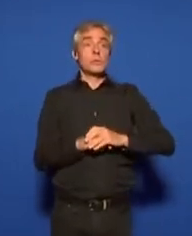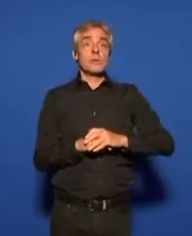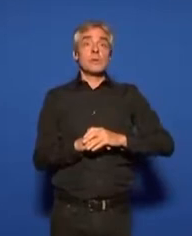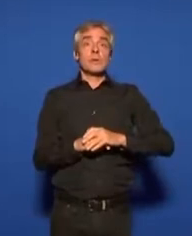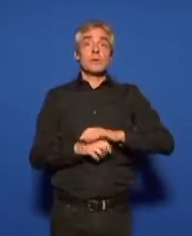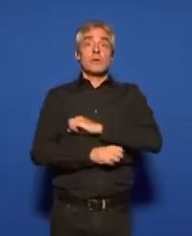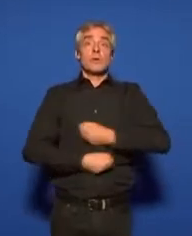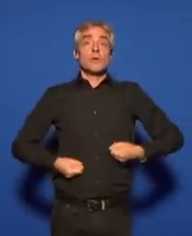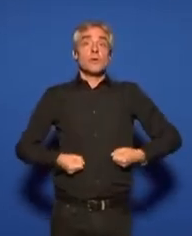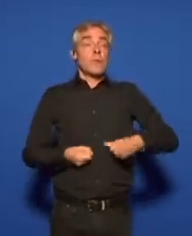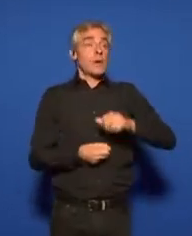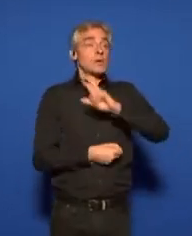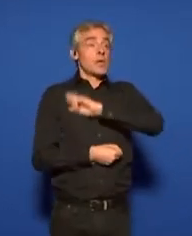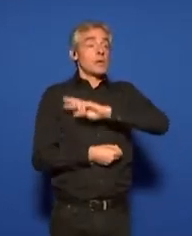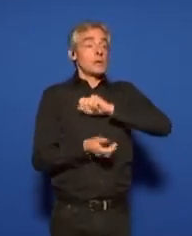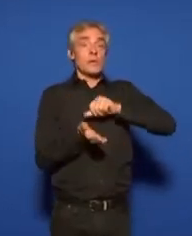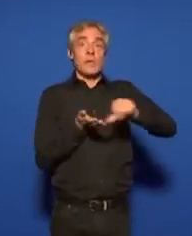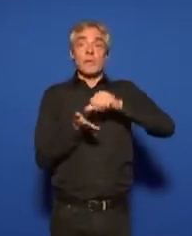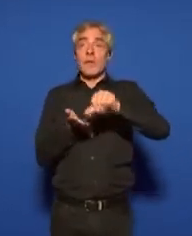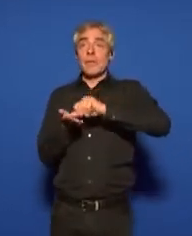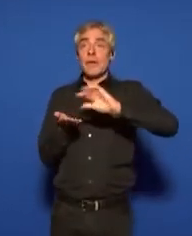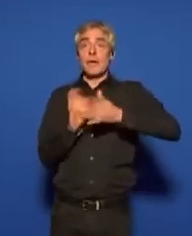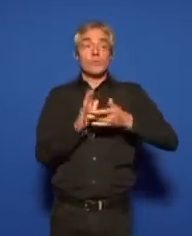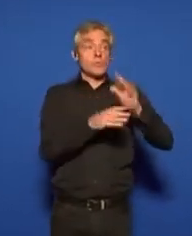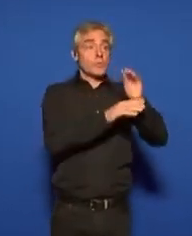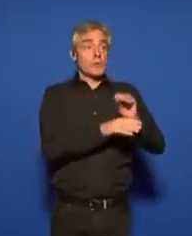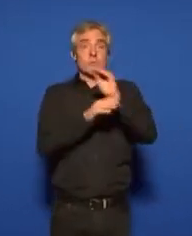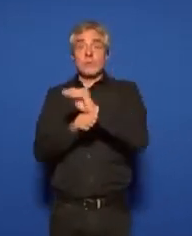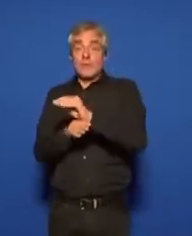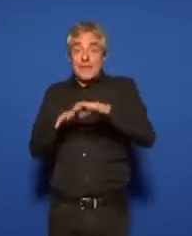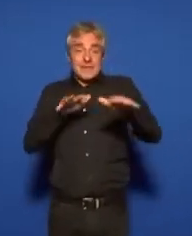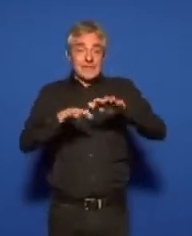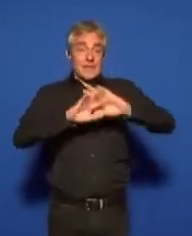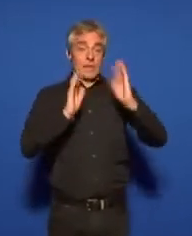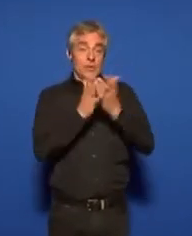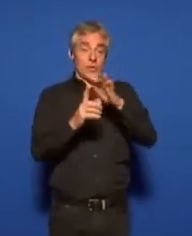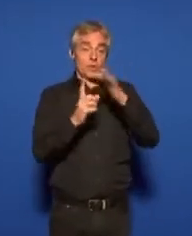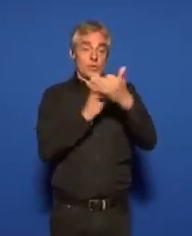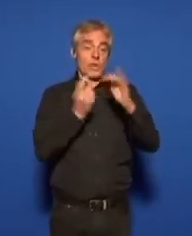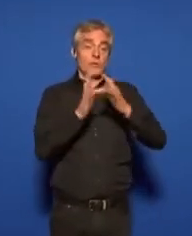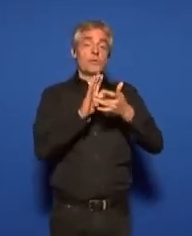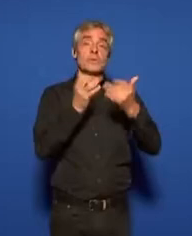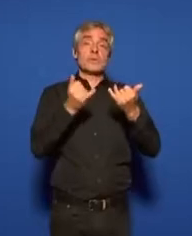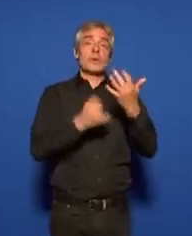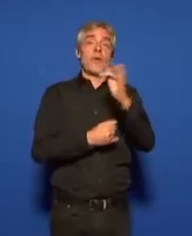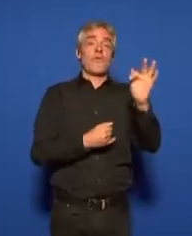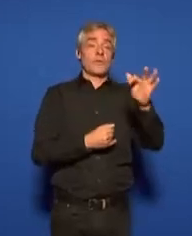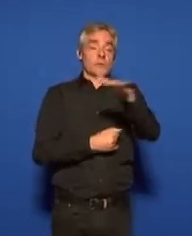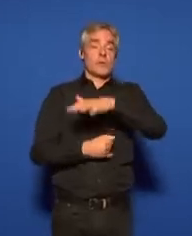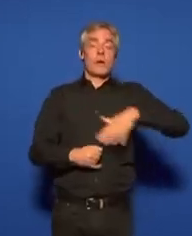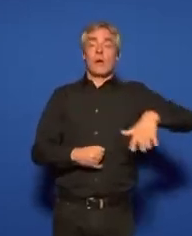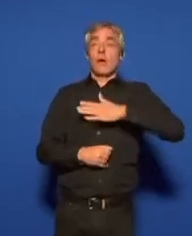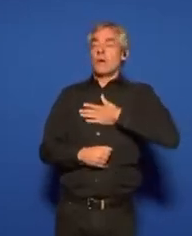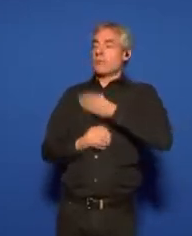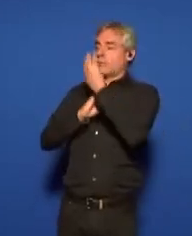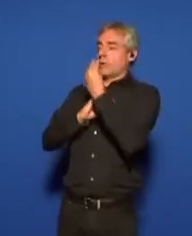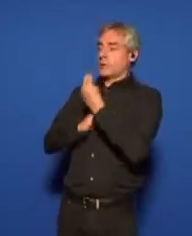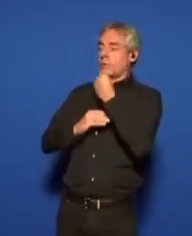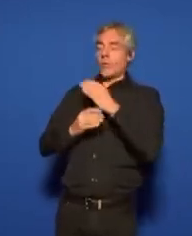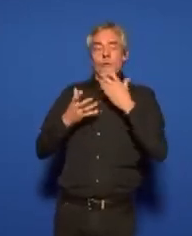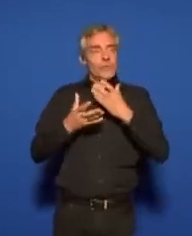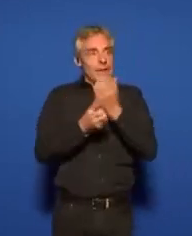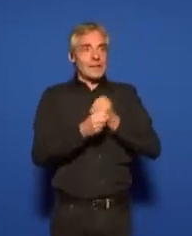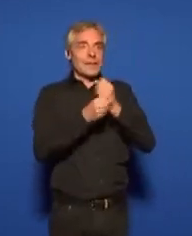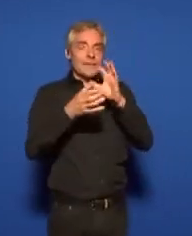chômage garantie à tous, ce système qui fait que tous, dans la société française, nous avons décidé d'être